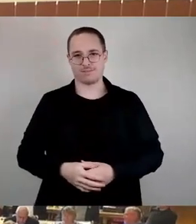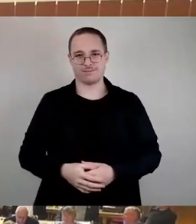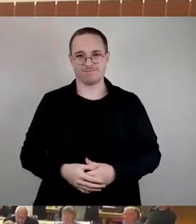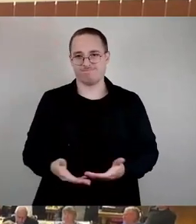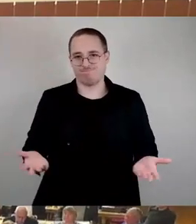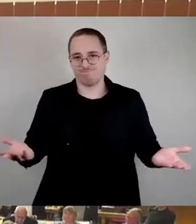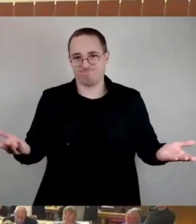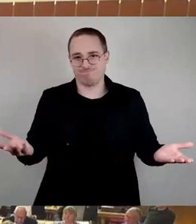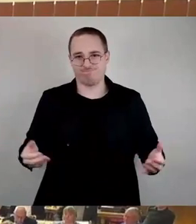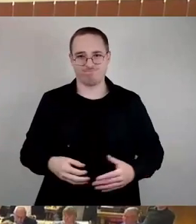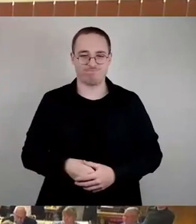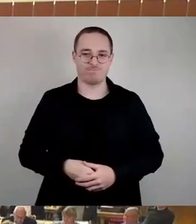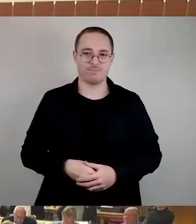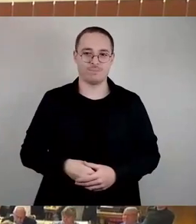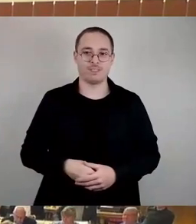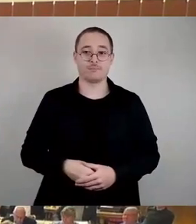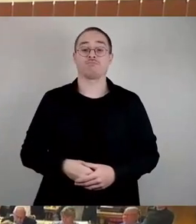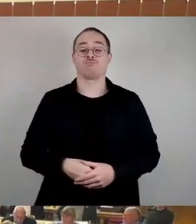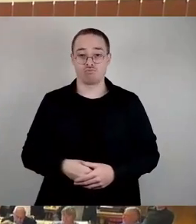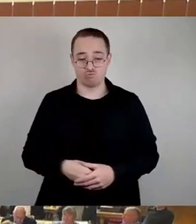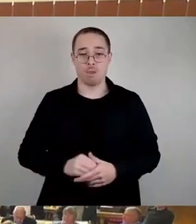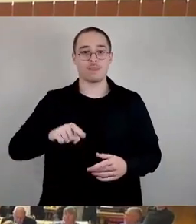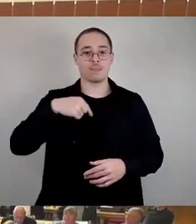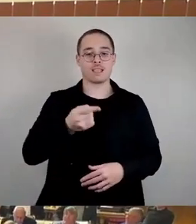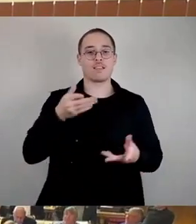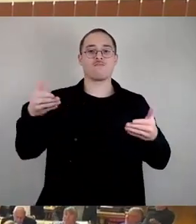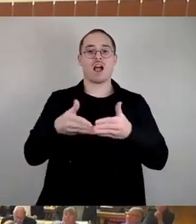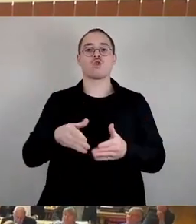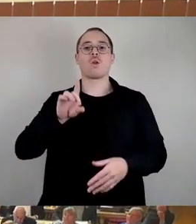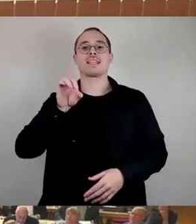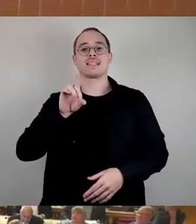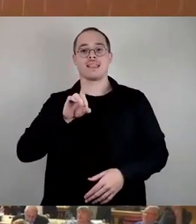So, als nächstes, Fraktion Dissidenten. Herr Lichty, bitte.